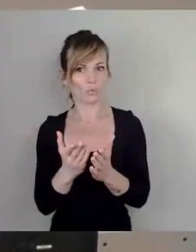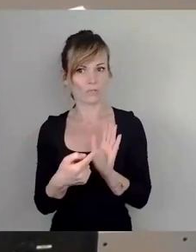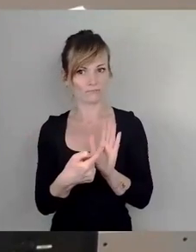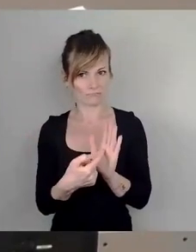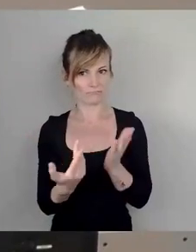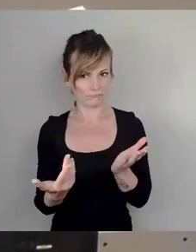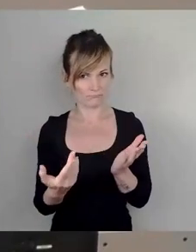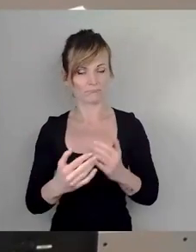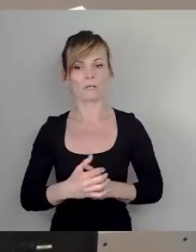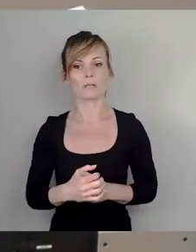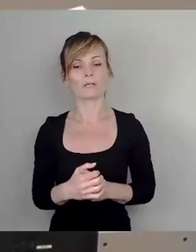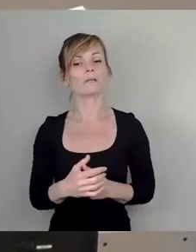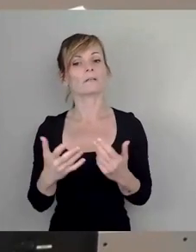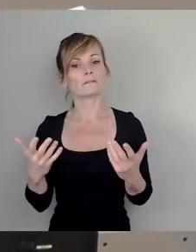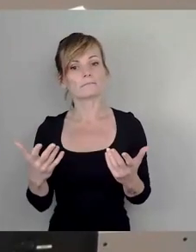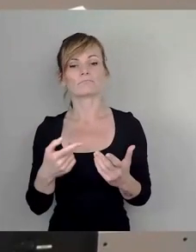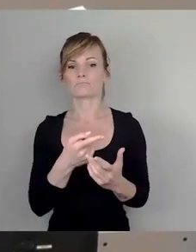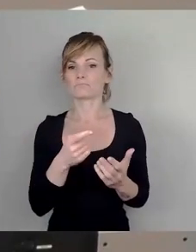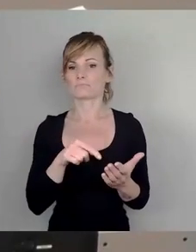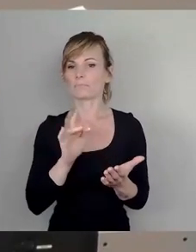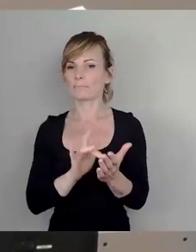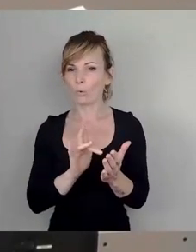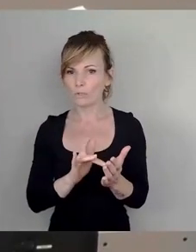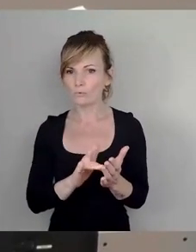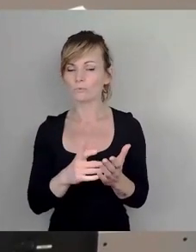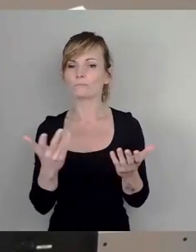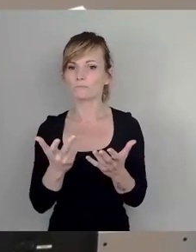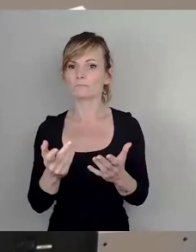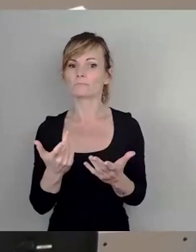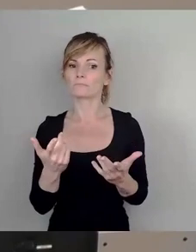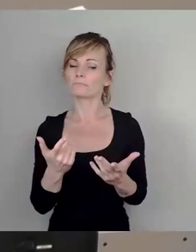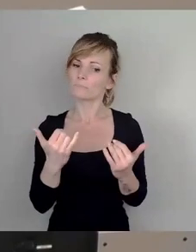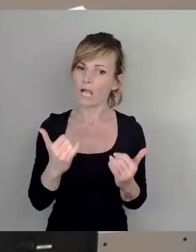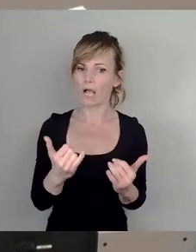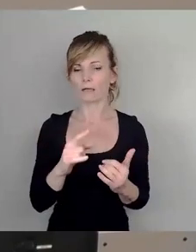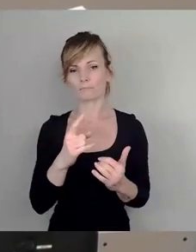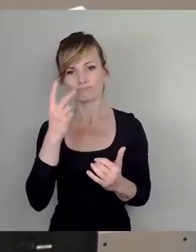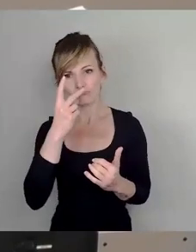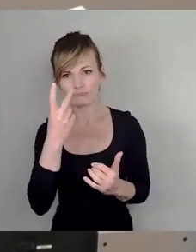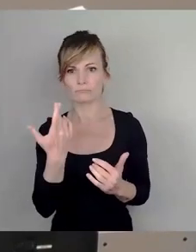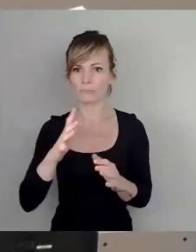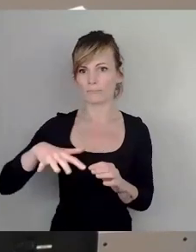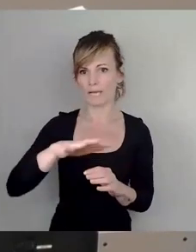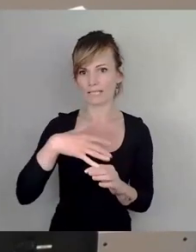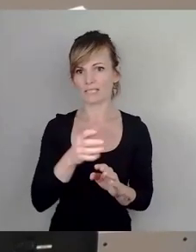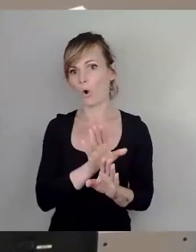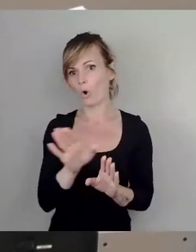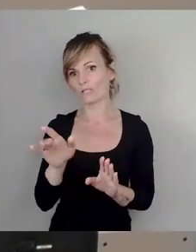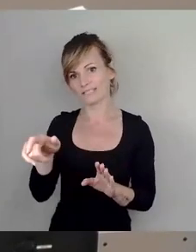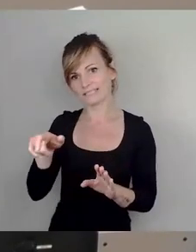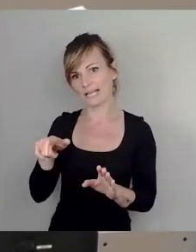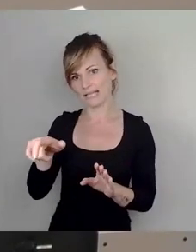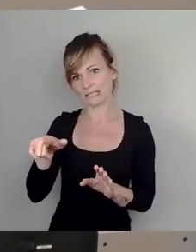begründet ein durchaus verständliches Bedürfnis, nämlich, dass dieser Platz auch an der Ostseite im Prinzip ein Stück weit